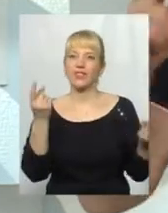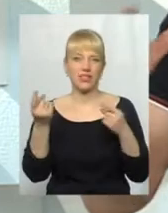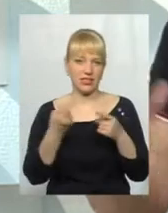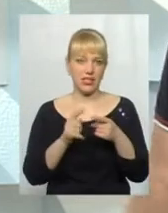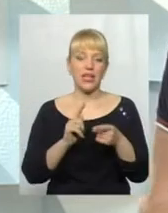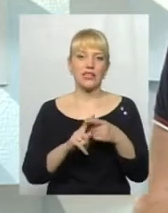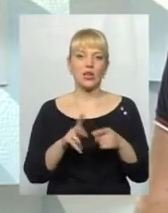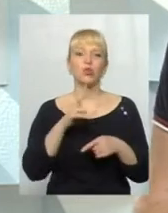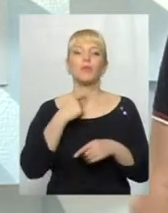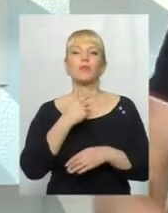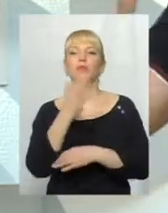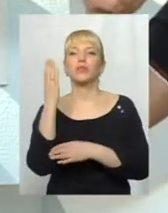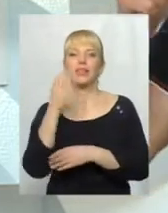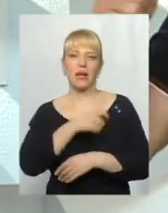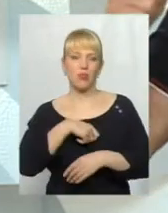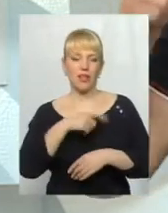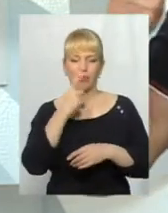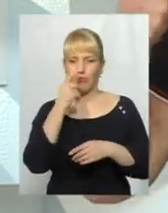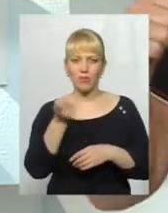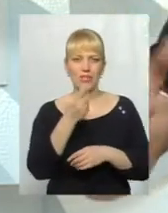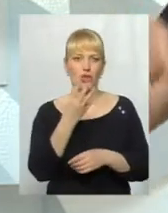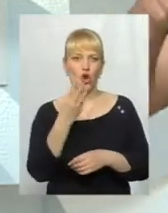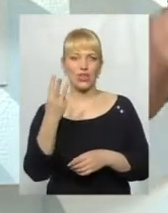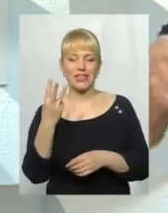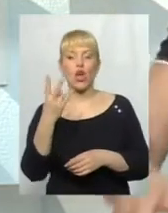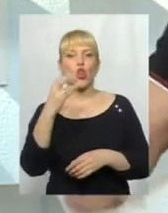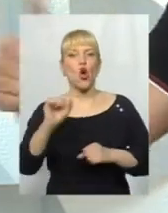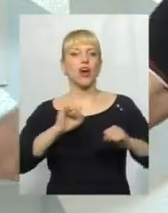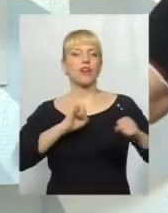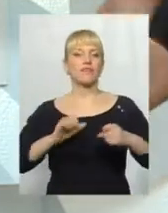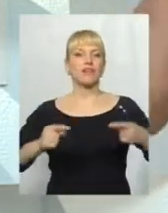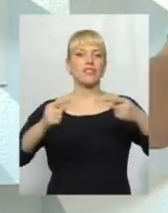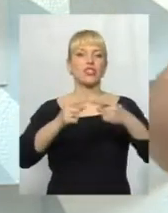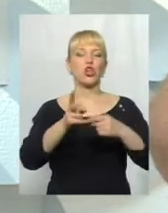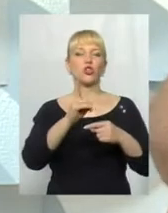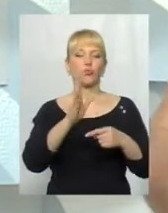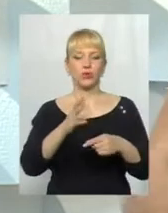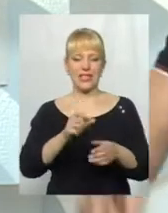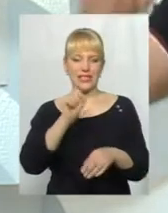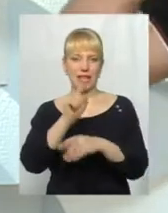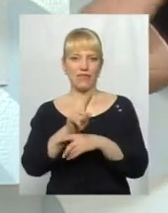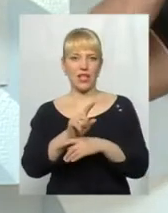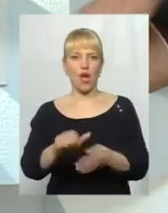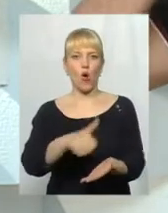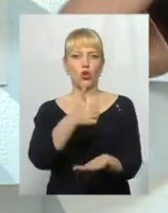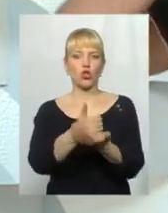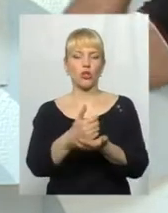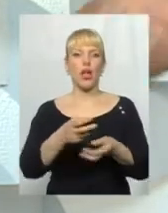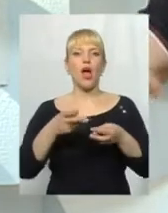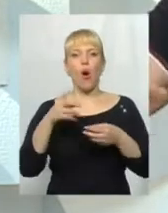по мізіру 43 депутата. Але керівництво області визначає, хто буде завдання очолити облпаливо, його